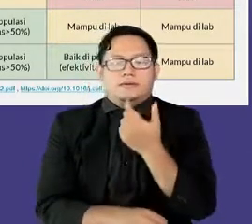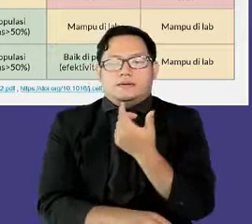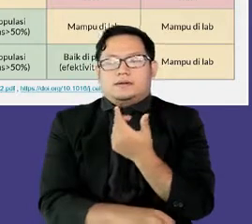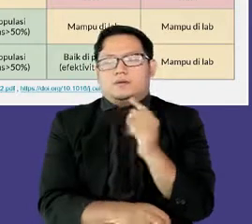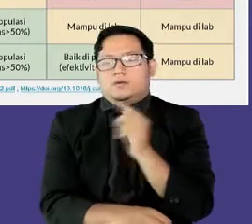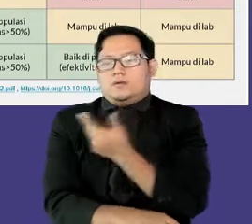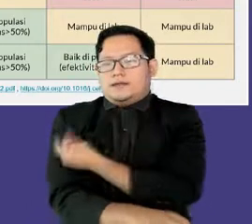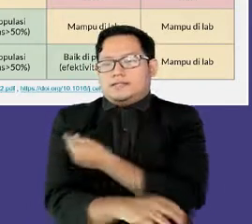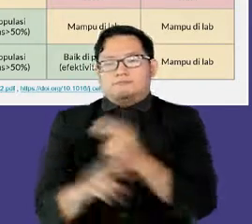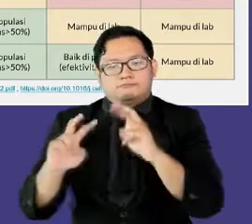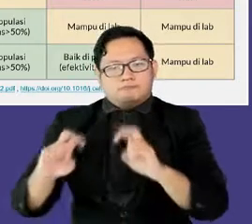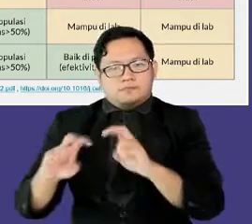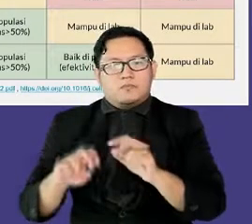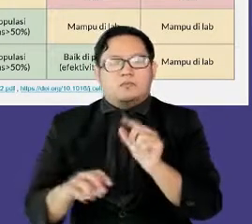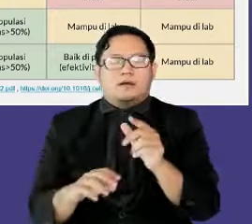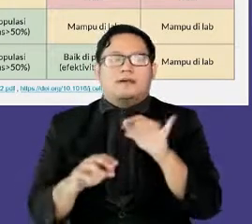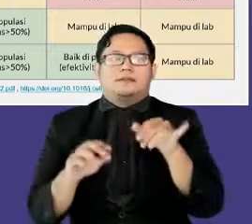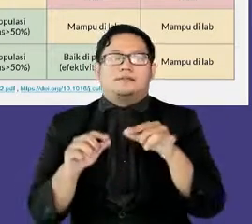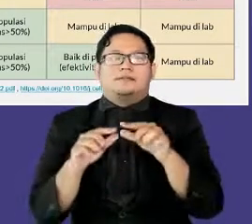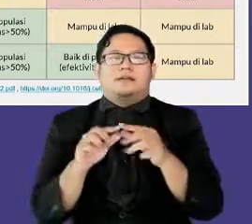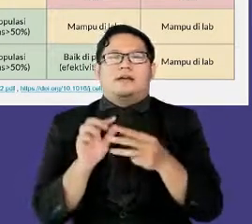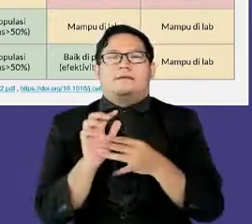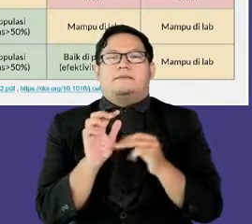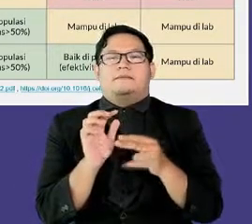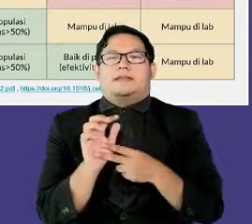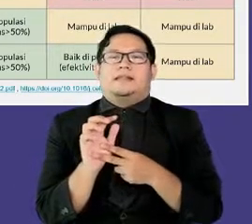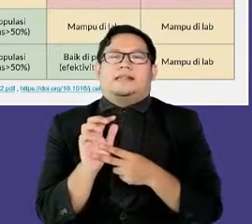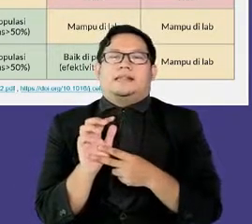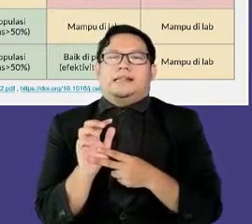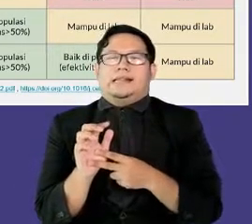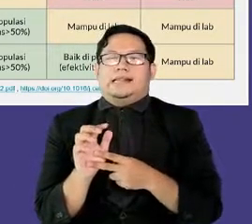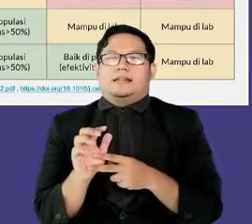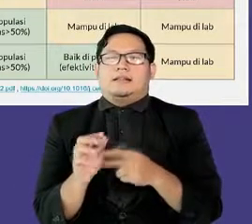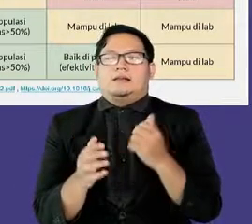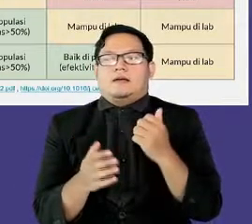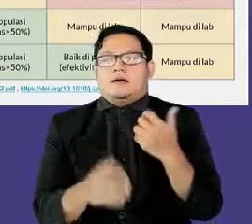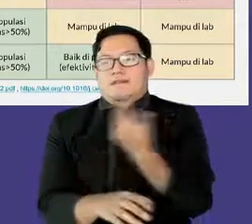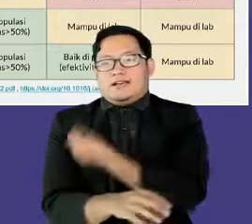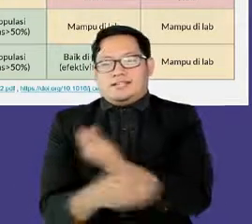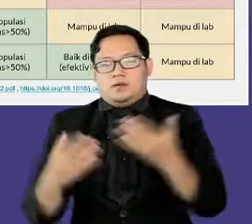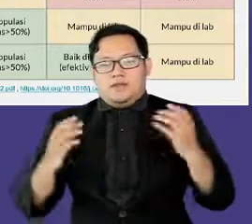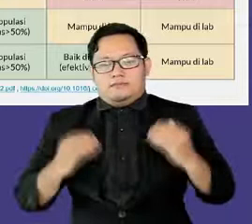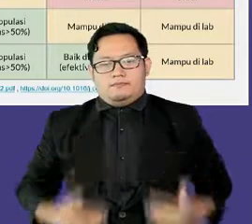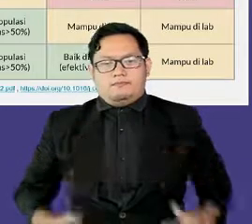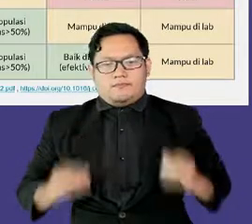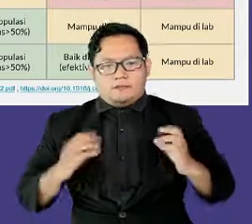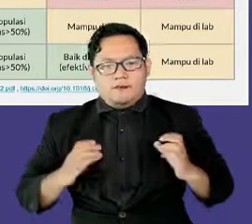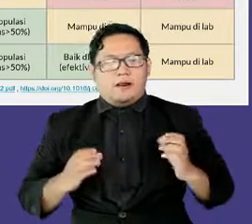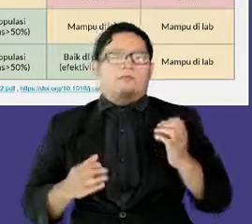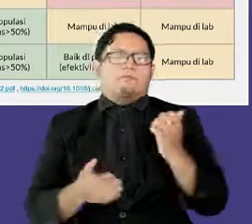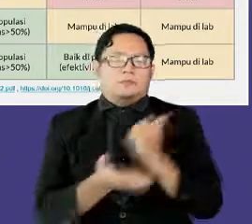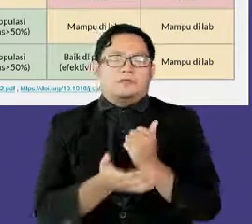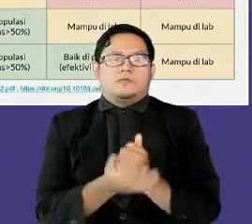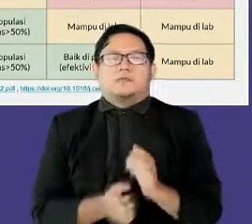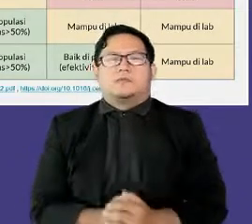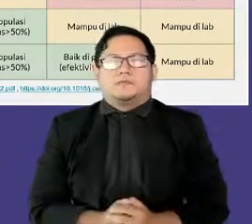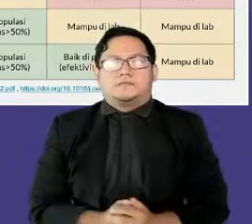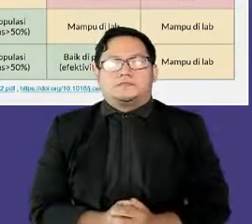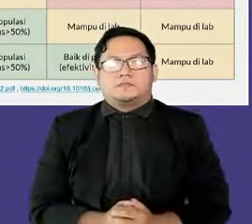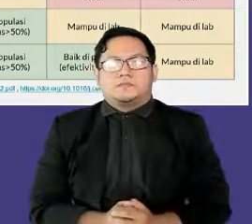luas demi menjamin bahwa kekebalan benar-benar terbentuk. Mengingat upaya mencari tahu